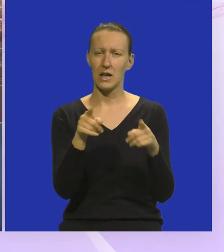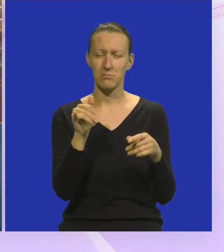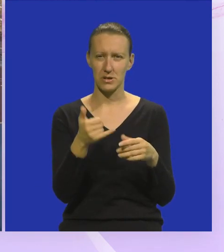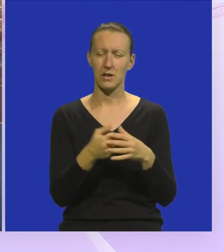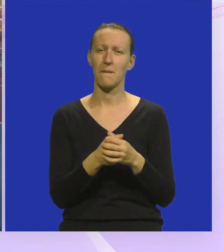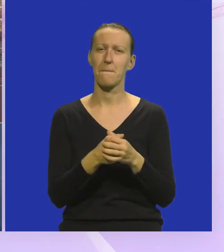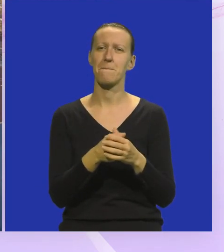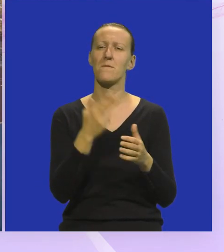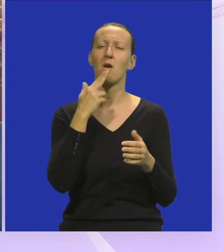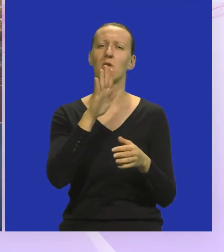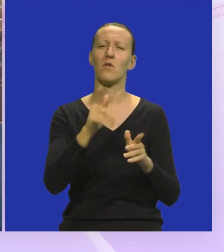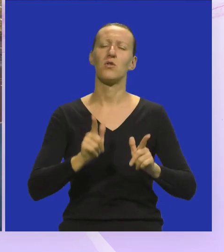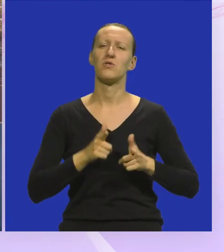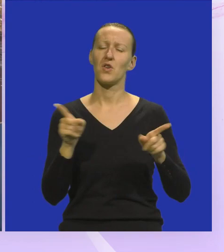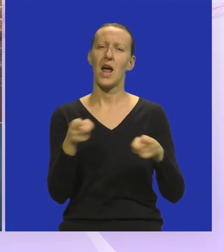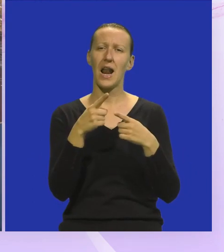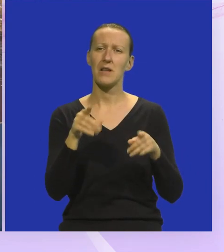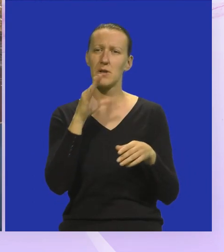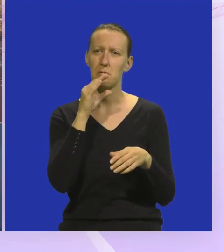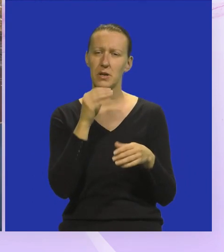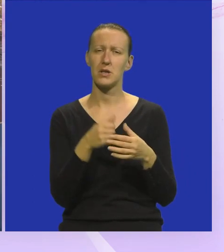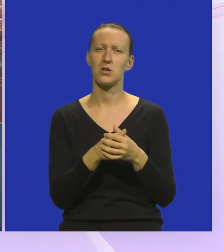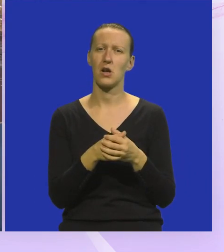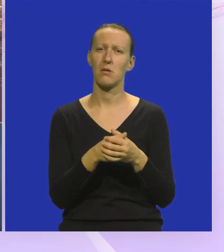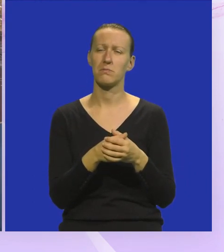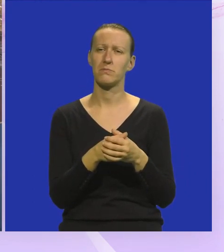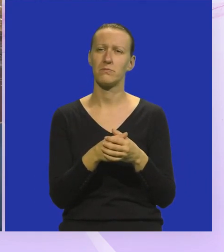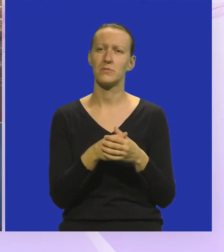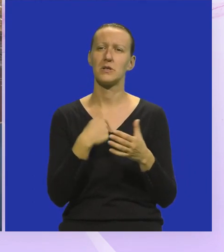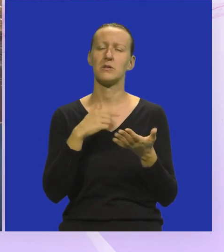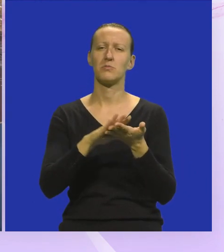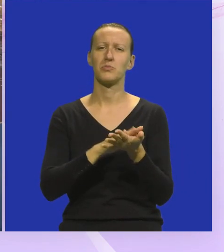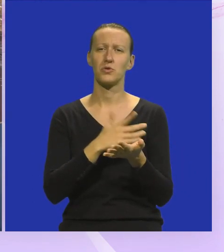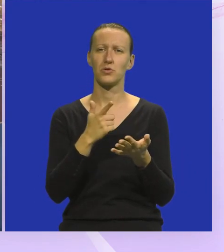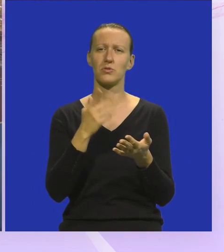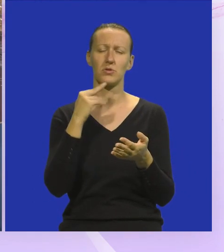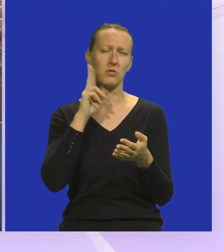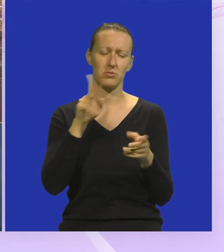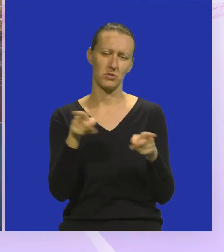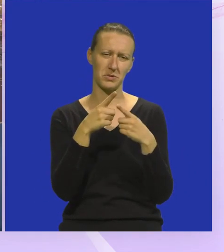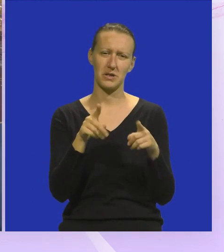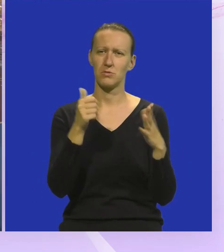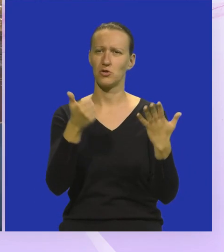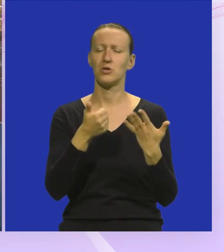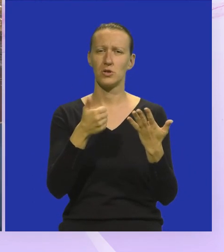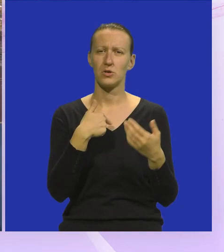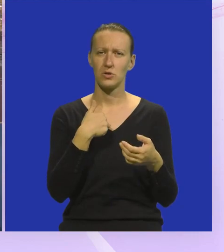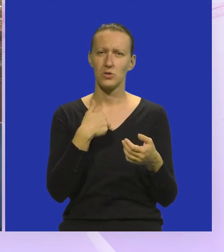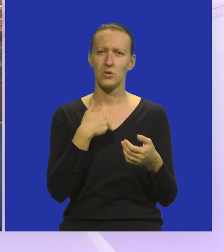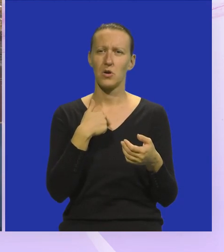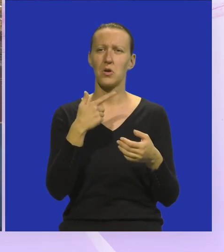koja je tvoja životna glazbena priča? Započeo sam sa klasikom, znači šest godina